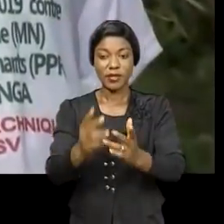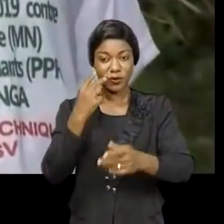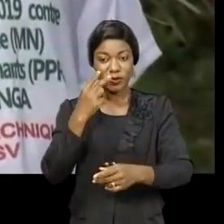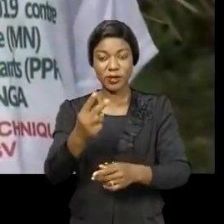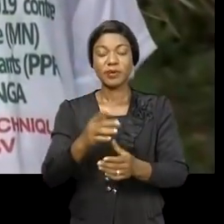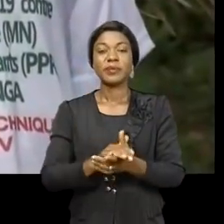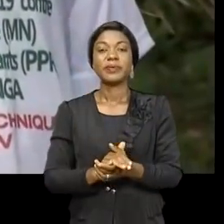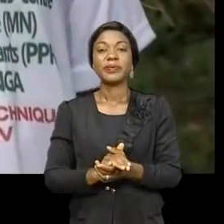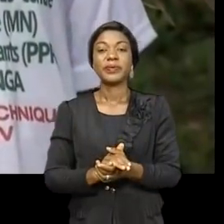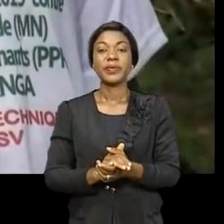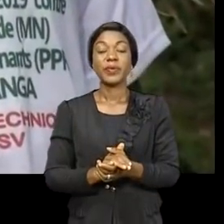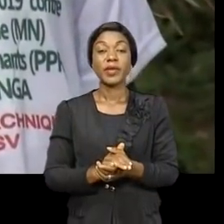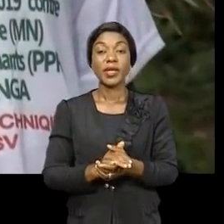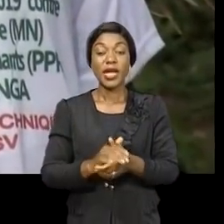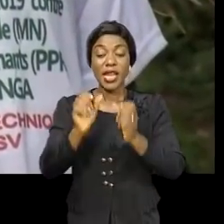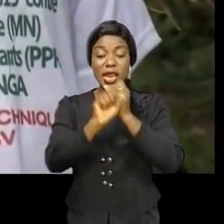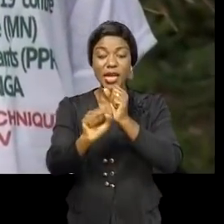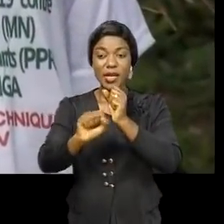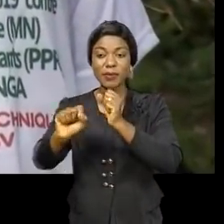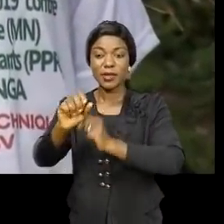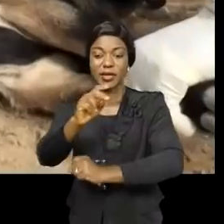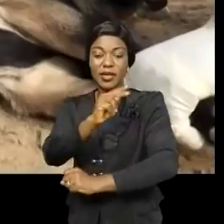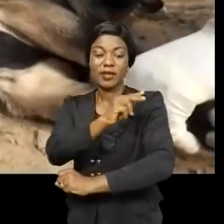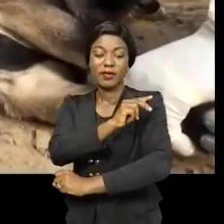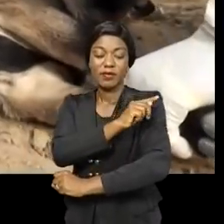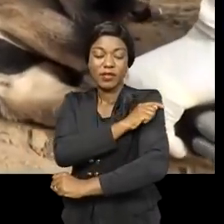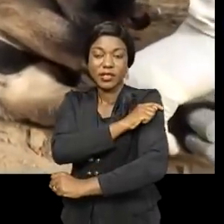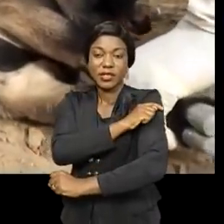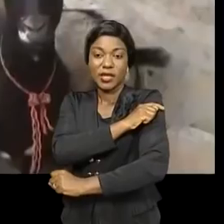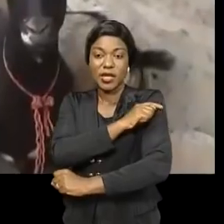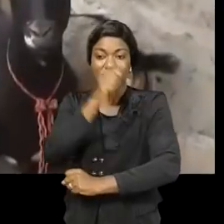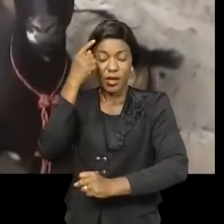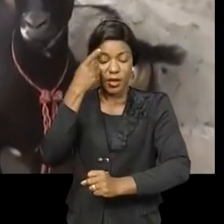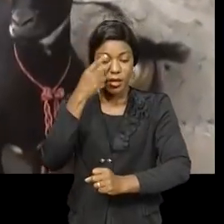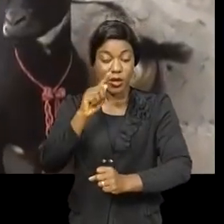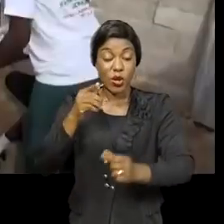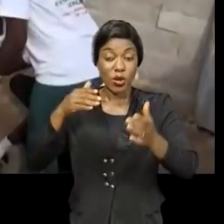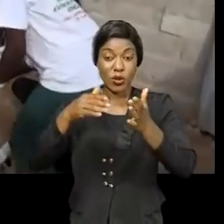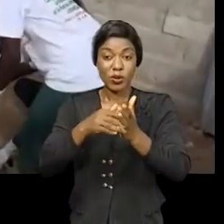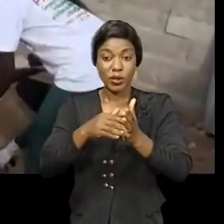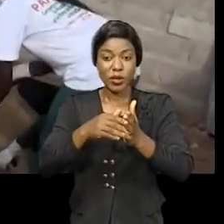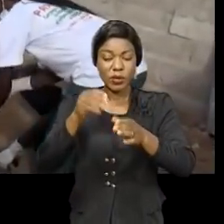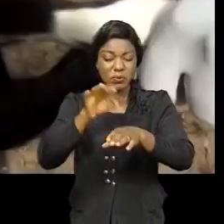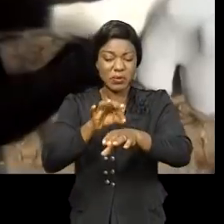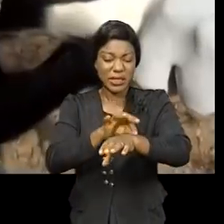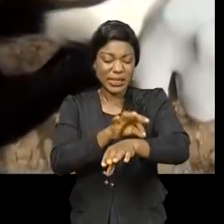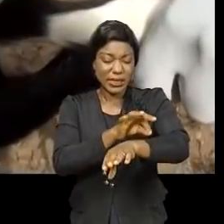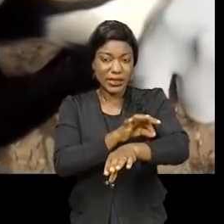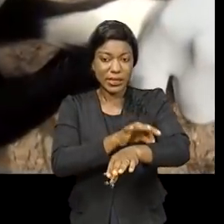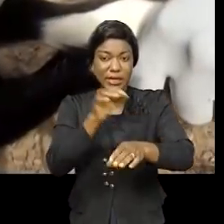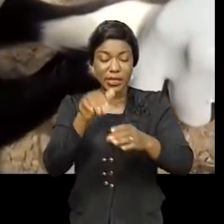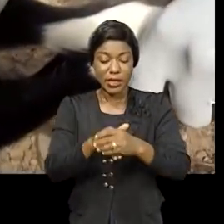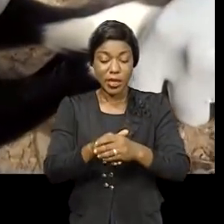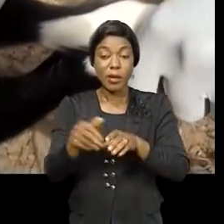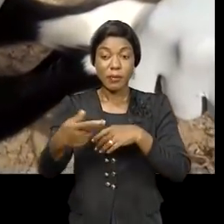le 1er juin dernier, la campagne de vaccination contre la peste de cheptels des ovins et des caprins du territoire de Bongandanga,